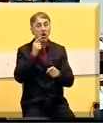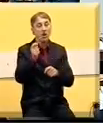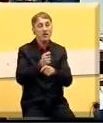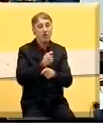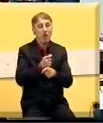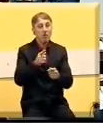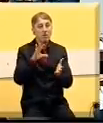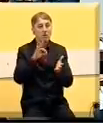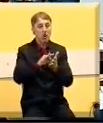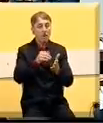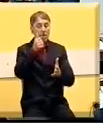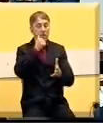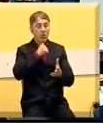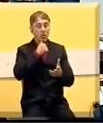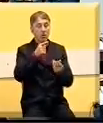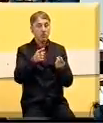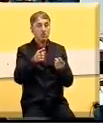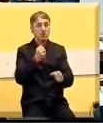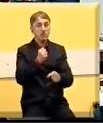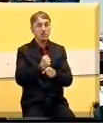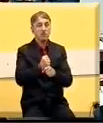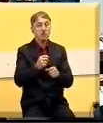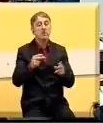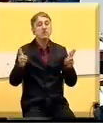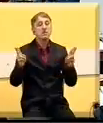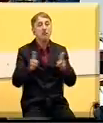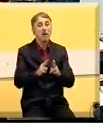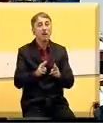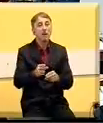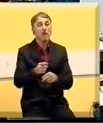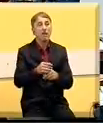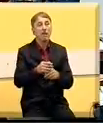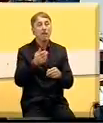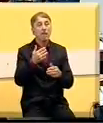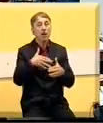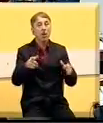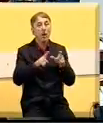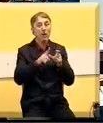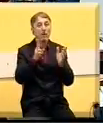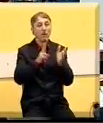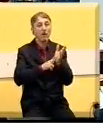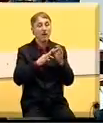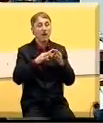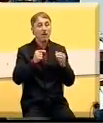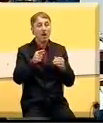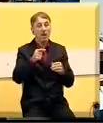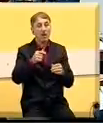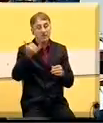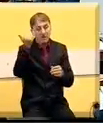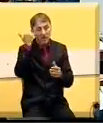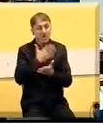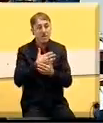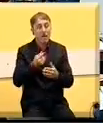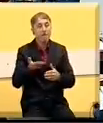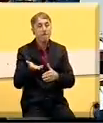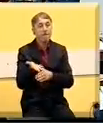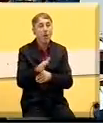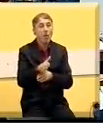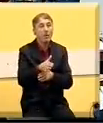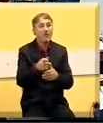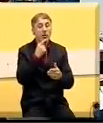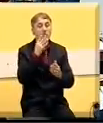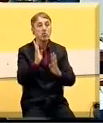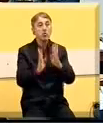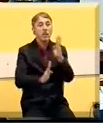sredstva budžetska koje su namenjene na fondu se smanjuju za 50 miliona dinara, ali će pokrajinski sekretarijac za poljoprivred, vodoprivred i